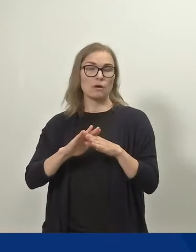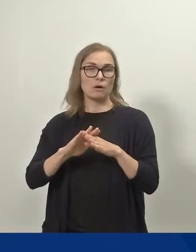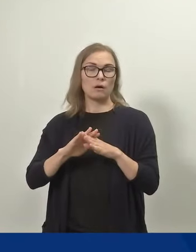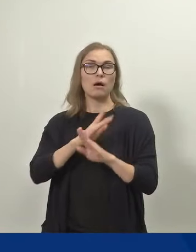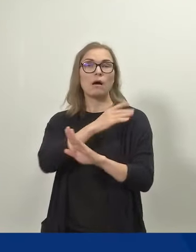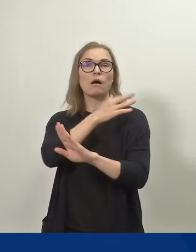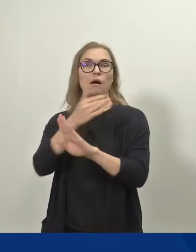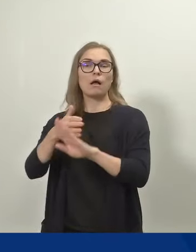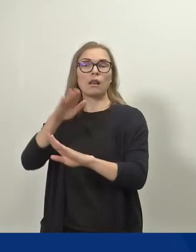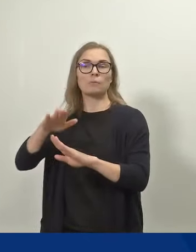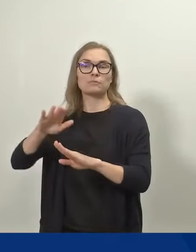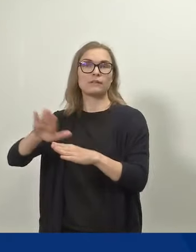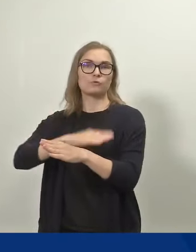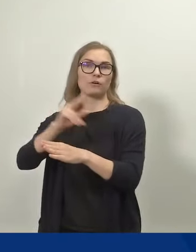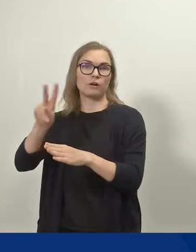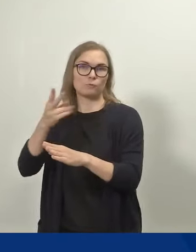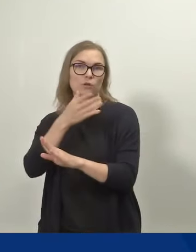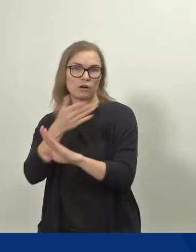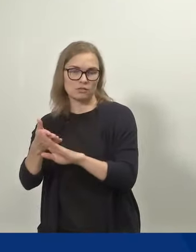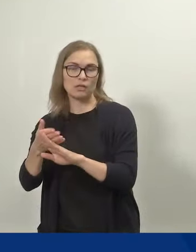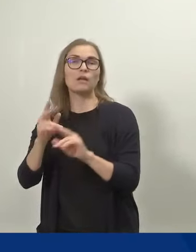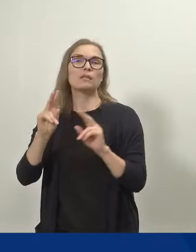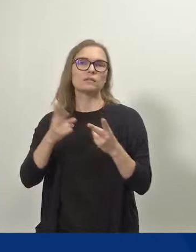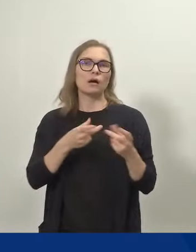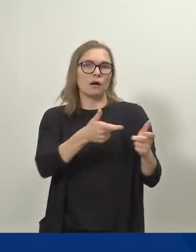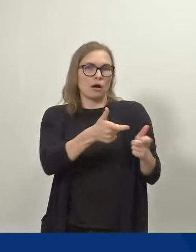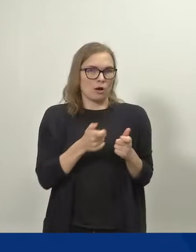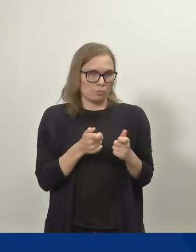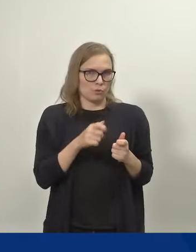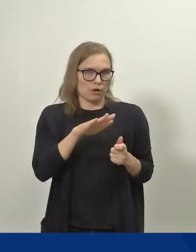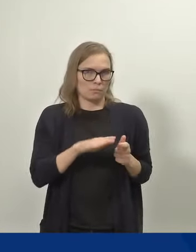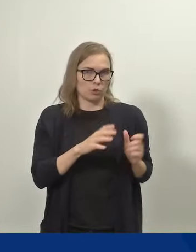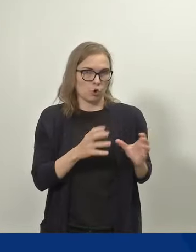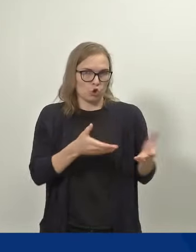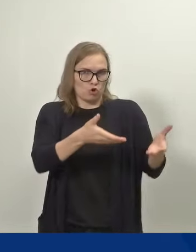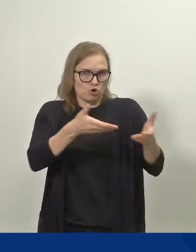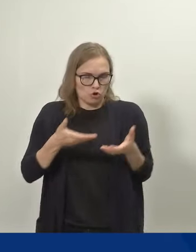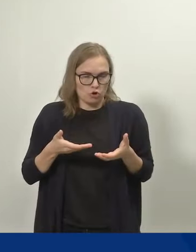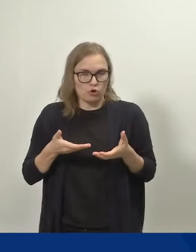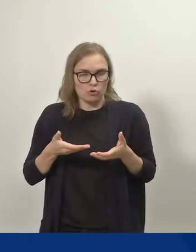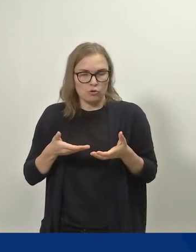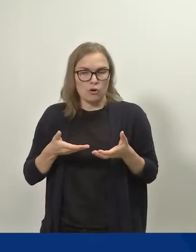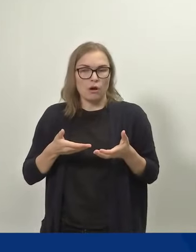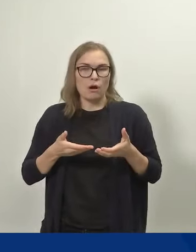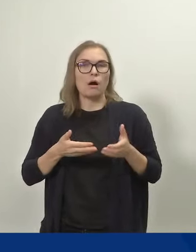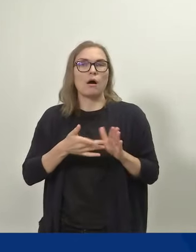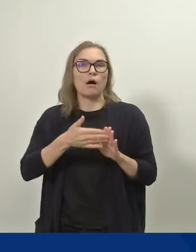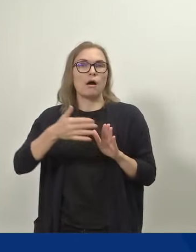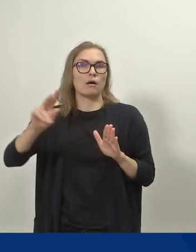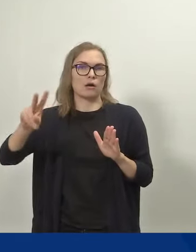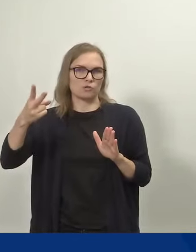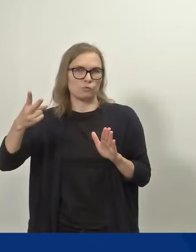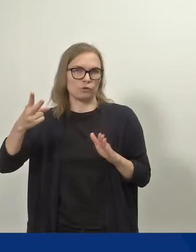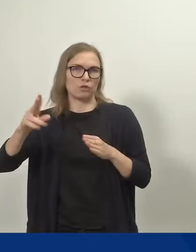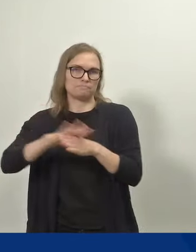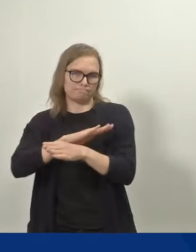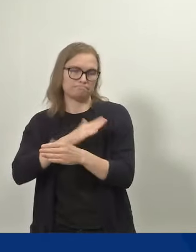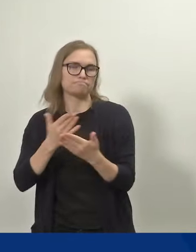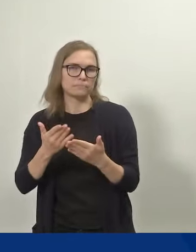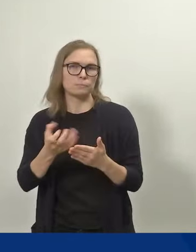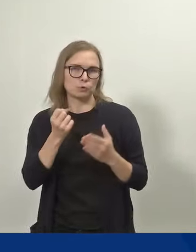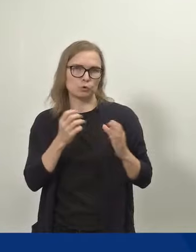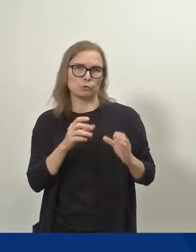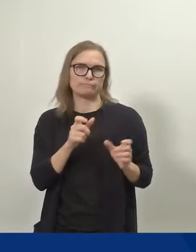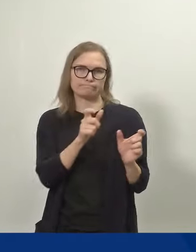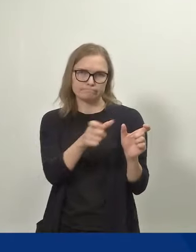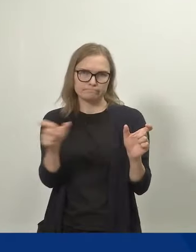lapsi täyttää kaksi vuotta tai adoptiolapsen hoitoon ottamisesta on kulunut kaksi vuotta. Vanhemmat